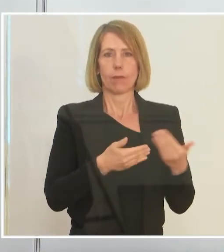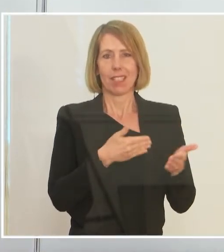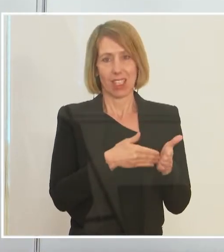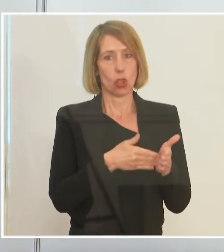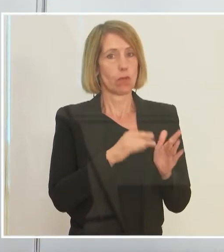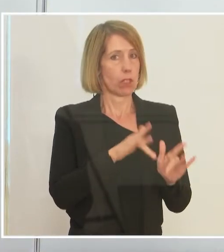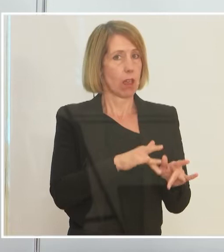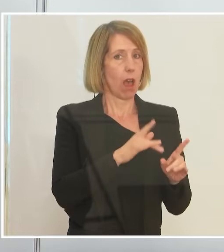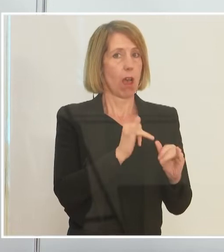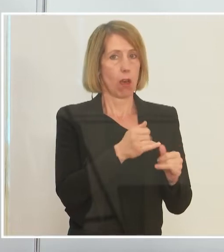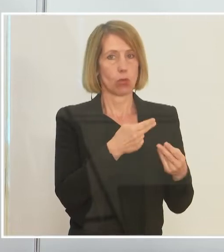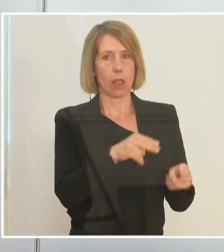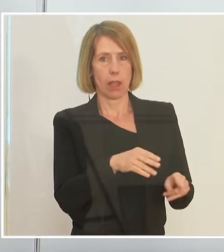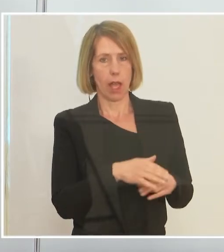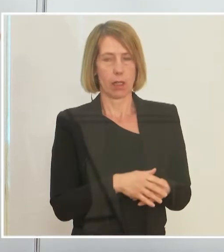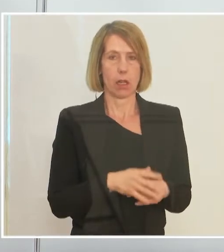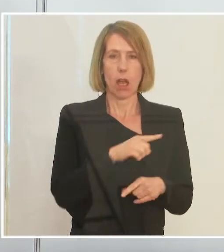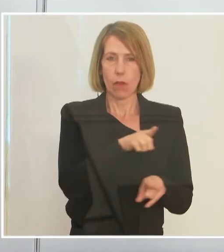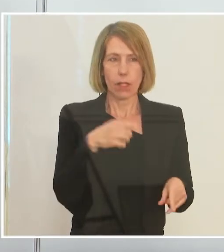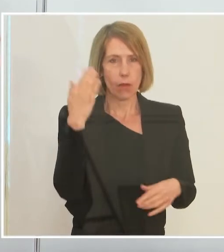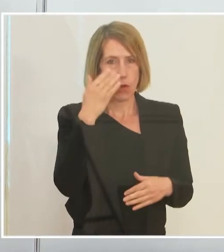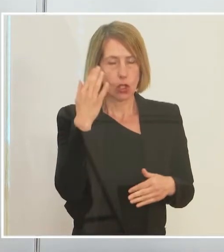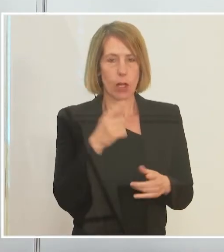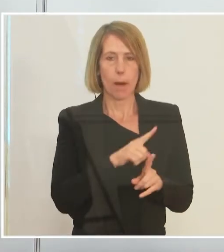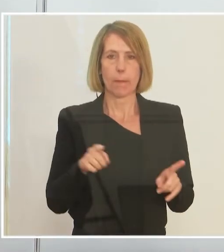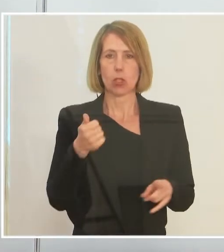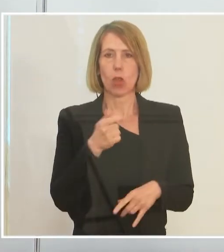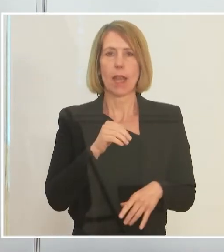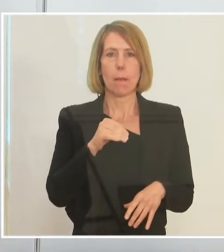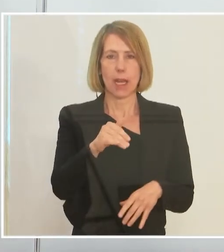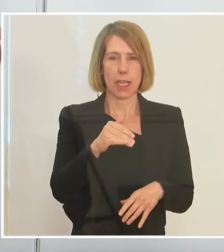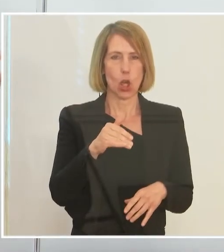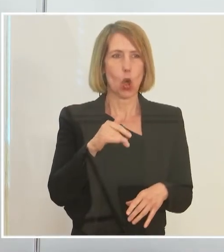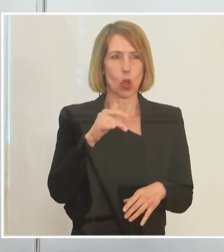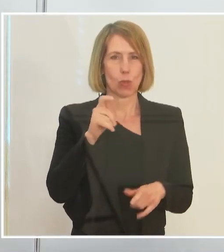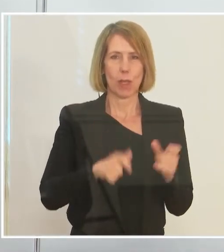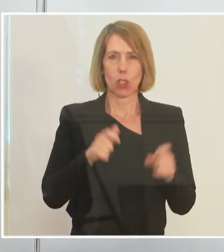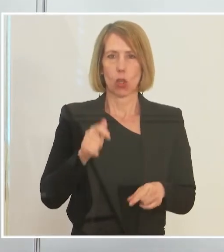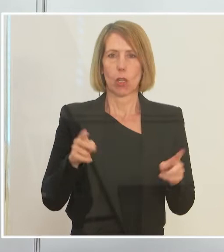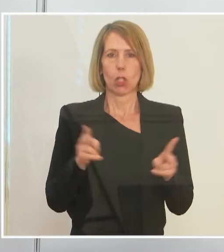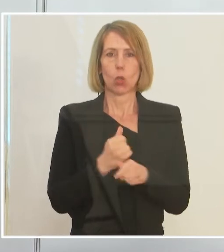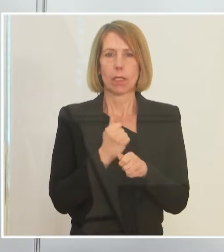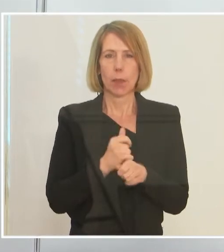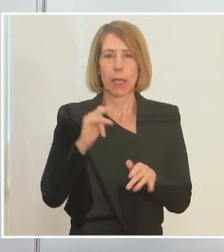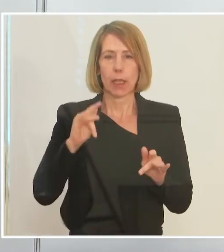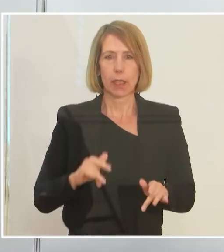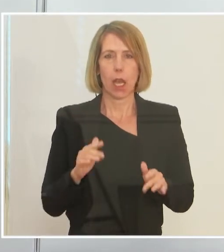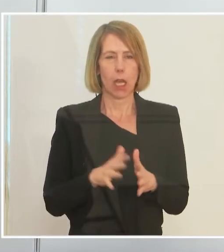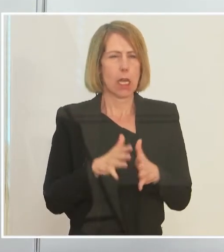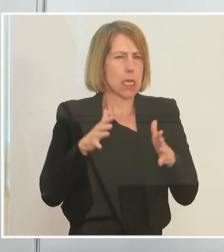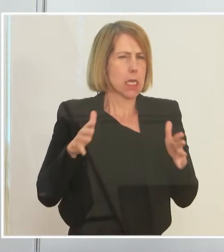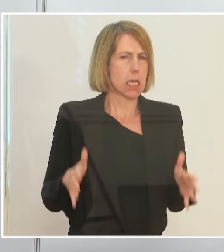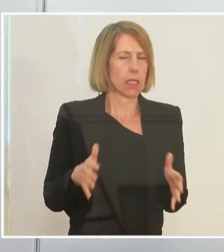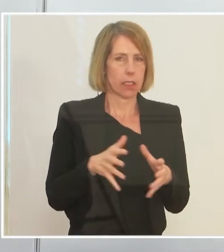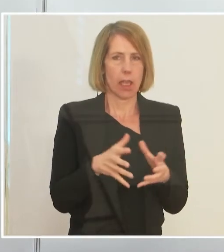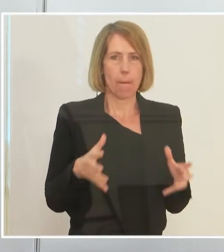in dem Ausmaß, wenn Sie sich denken, wir haben ja bis zu einer Million Kurzarbeitende mal gehabt, in dem Ausmaß, wo das in riesigen Mengen passiert ist,